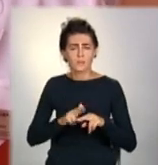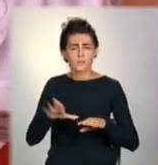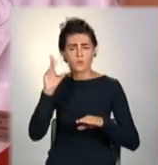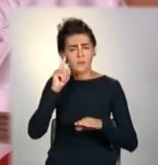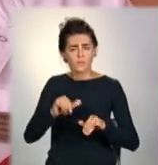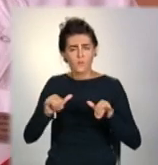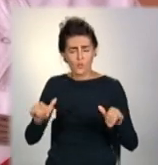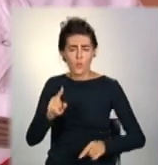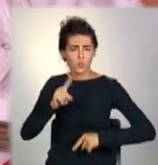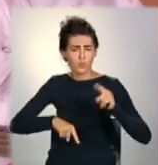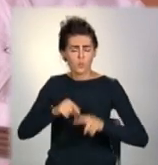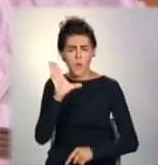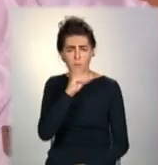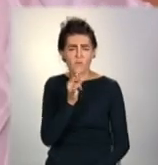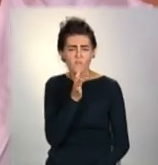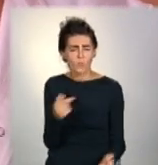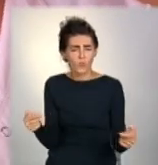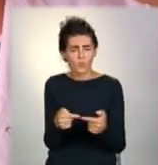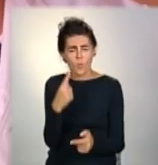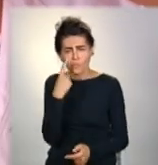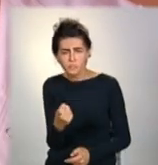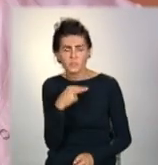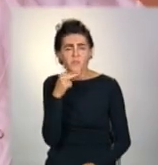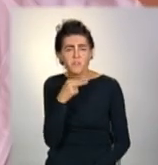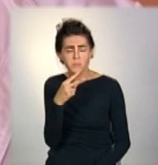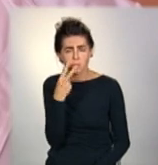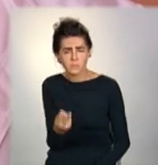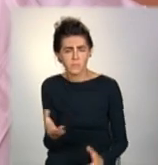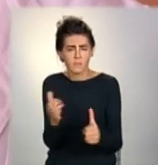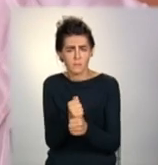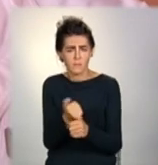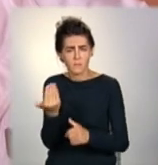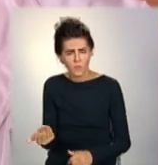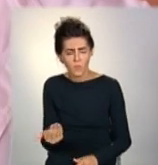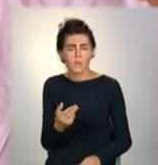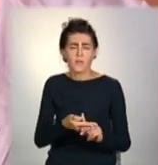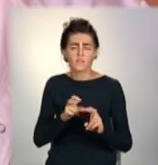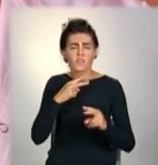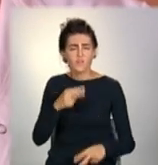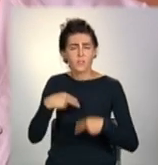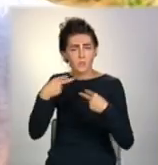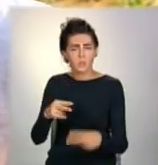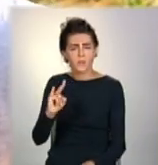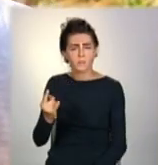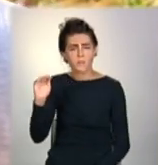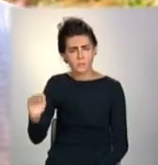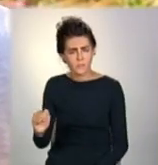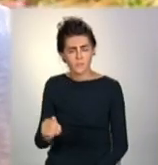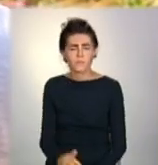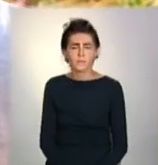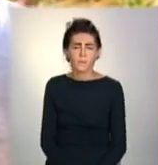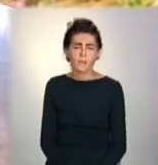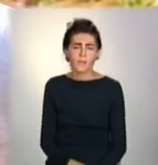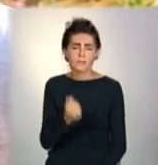вовремя звернували увагу, родители довгальне увагу діляють дитинку. Дякую